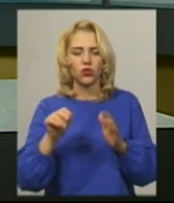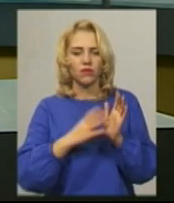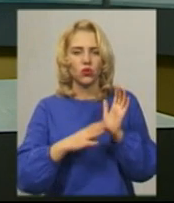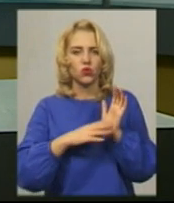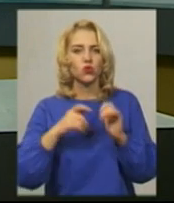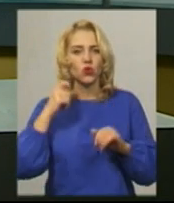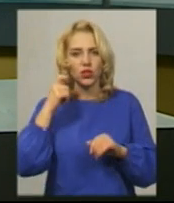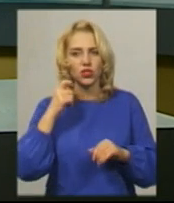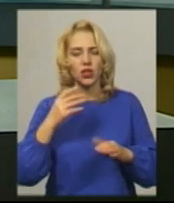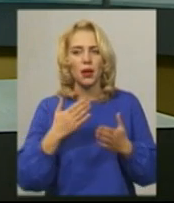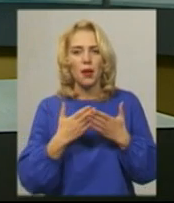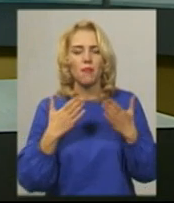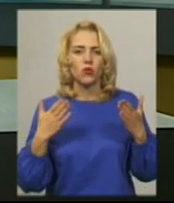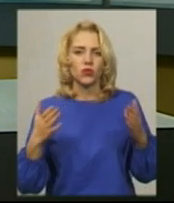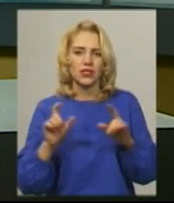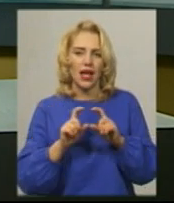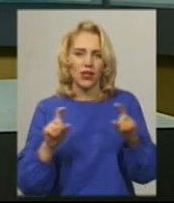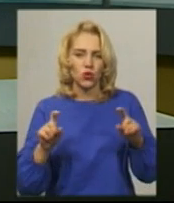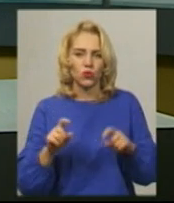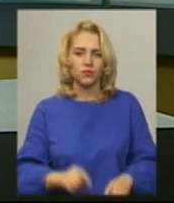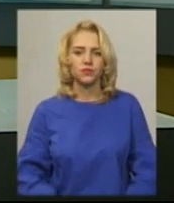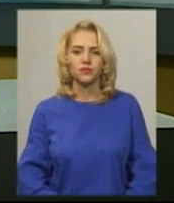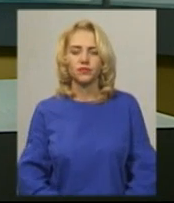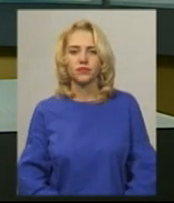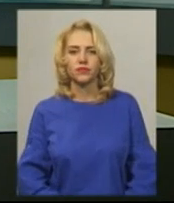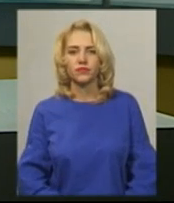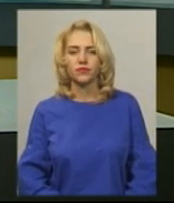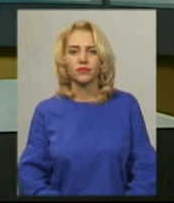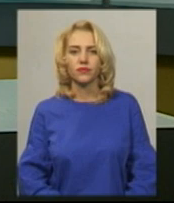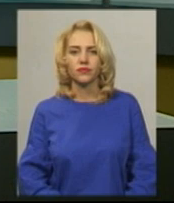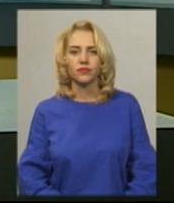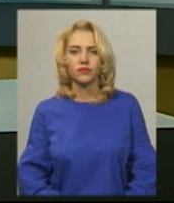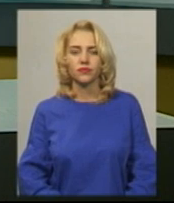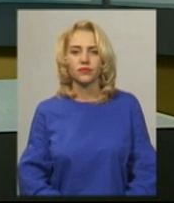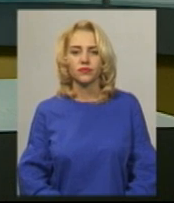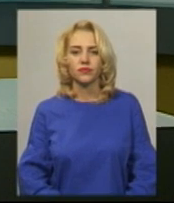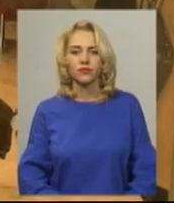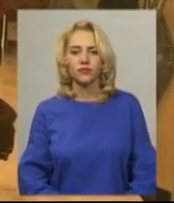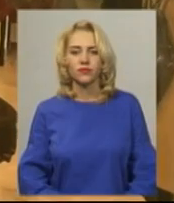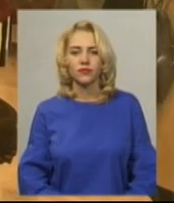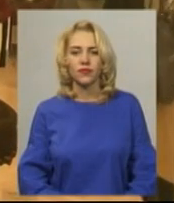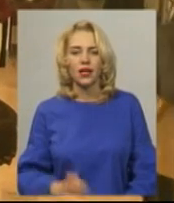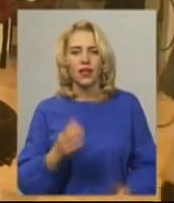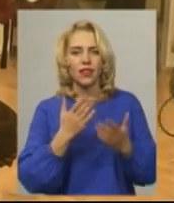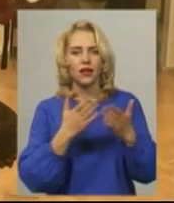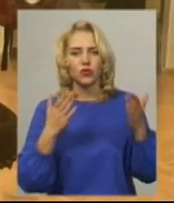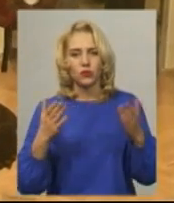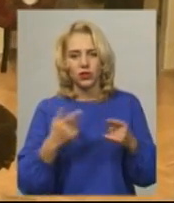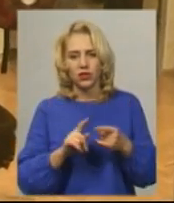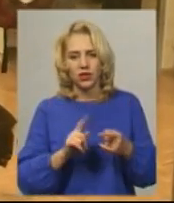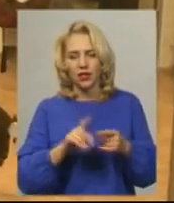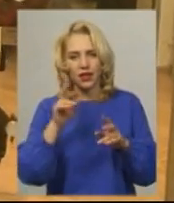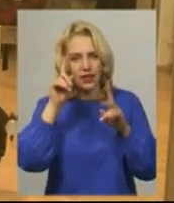каже заступниця директора закладу Тетяна Смолій. Подробиці у сюжеті Анастасії Збродової. На експозицію «Непізнана